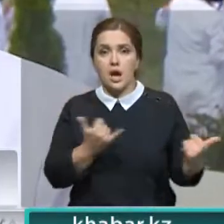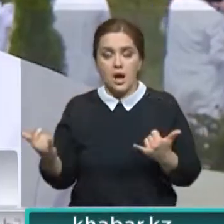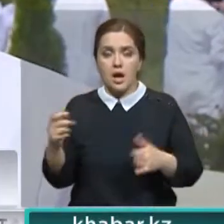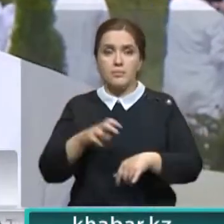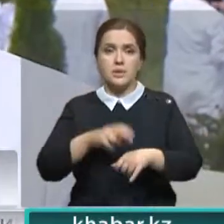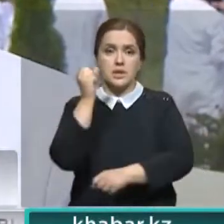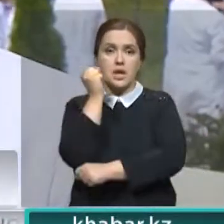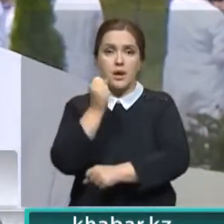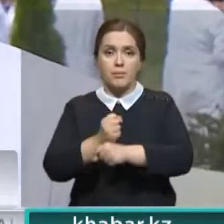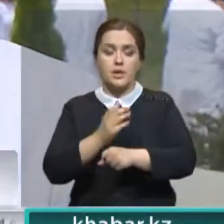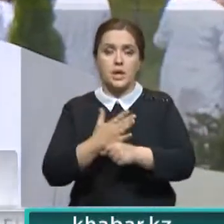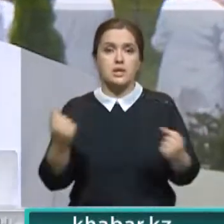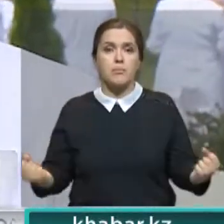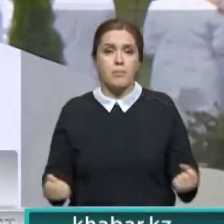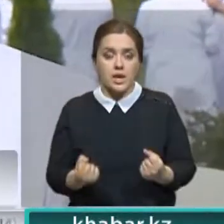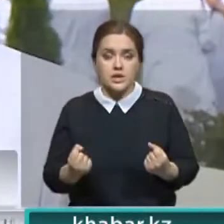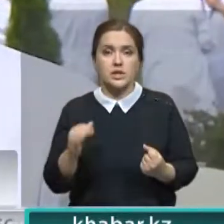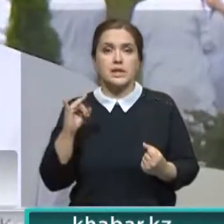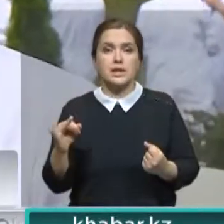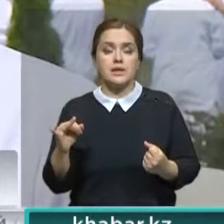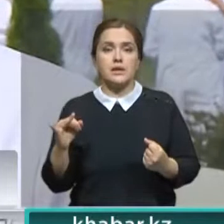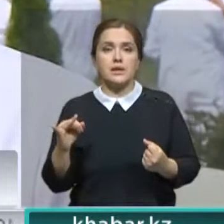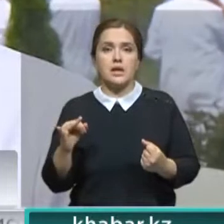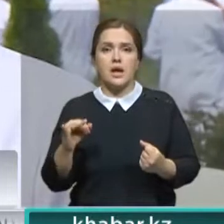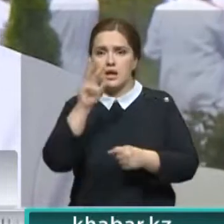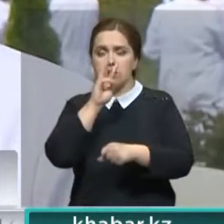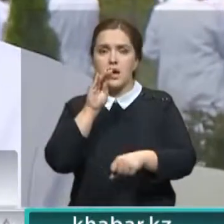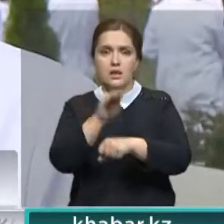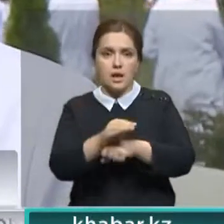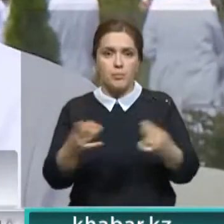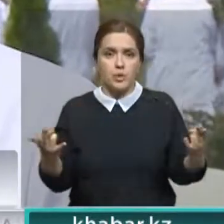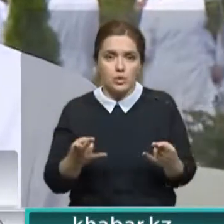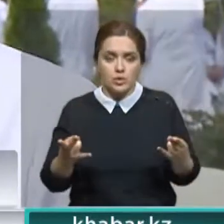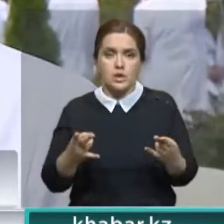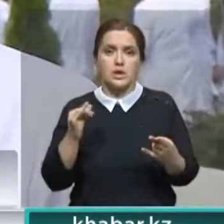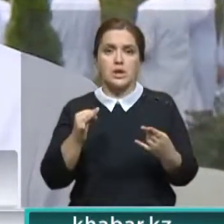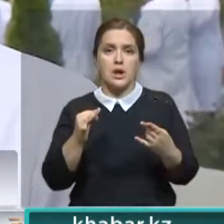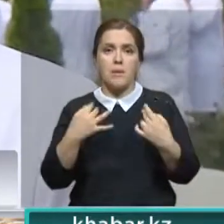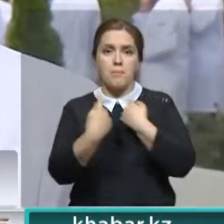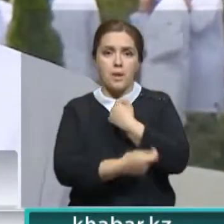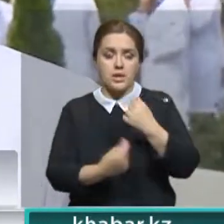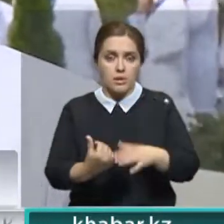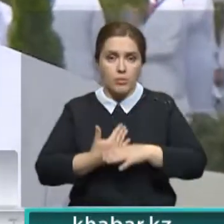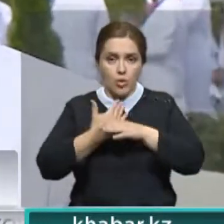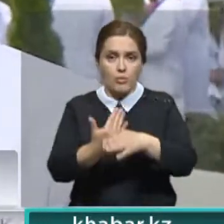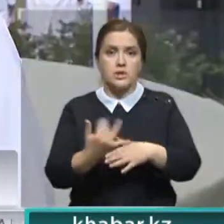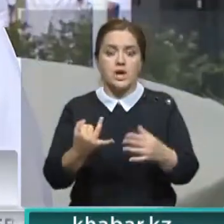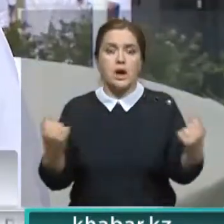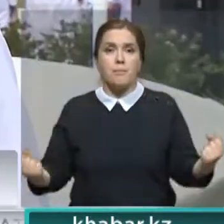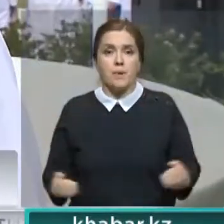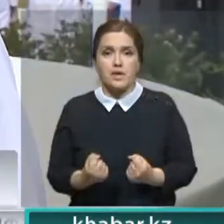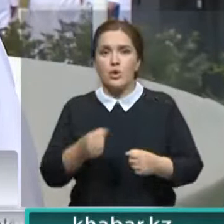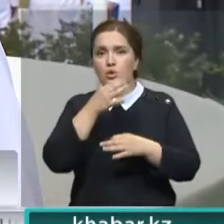работников в качестве поддержки. И доплаты нужные, и материальная помощь, и поддержка.